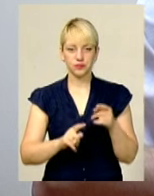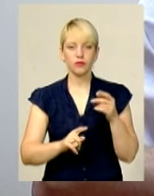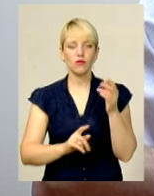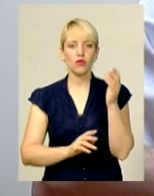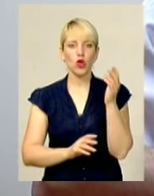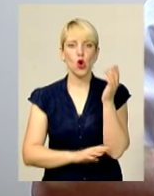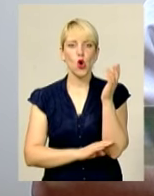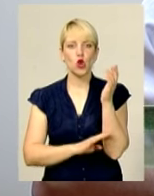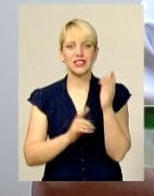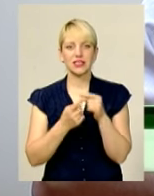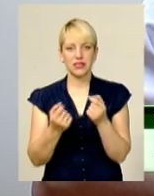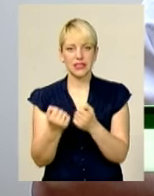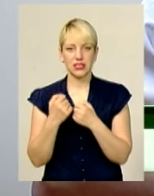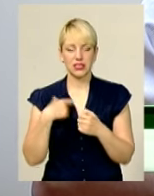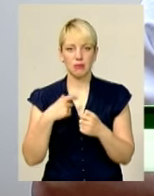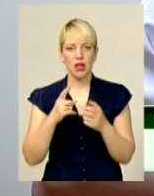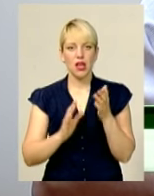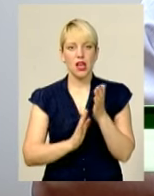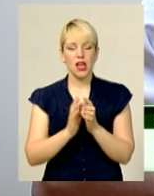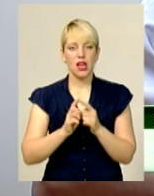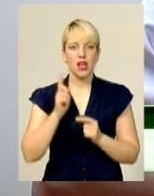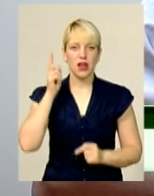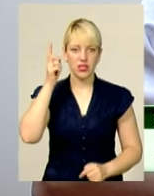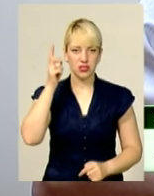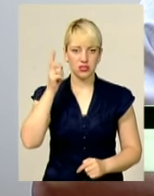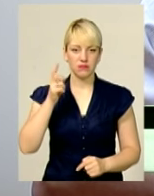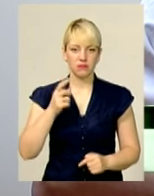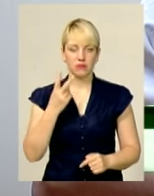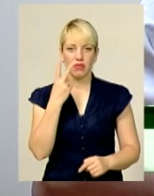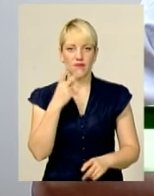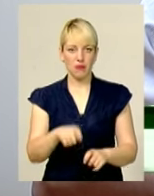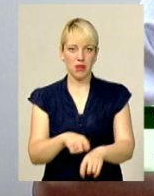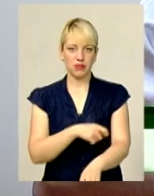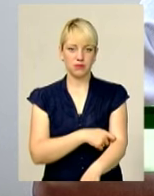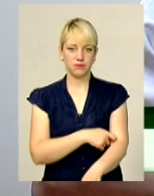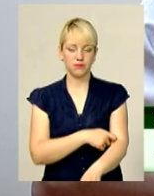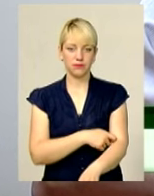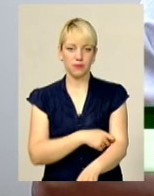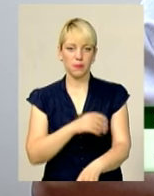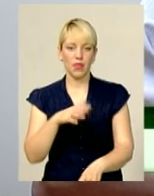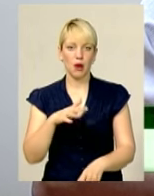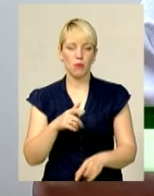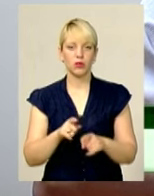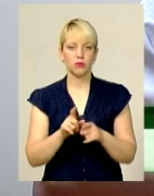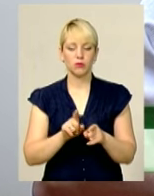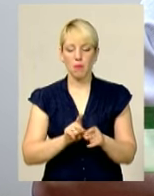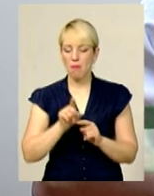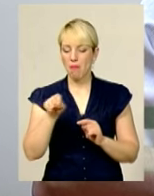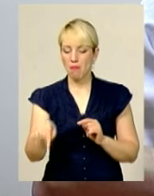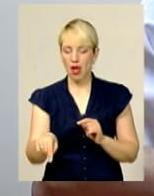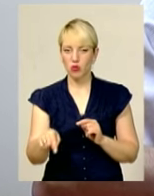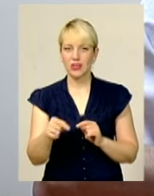захищатися, тому що її ріст десь у межах до двох метрів. А тоді вона викидала пагони і